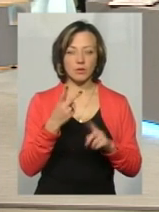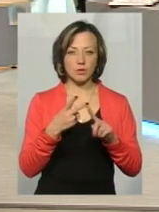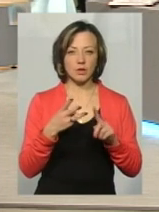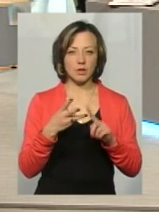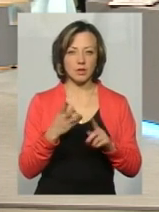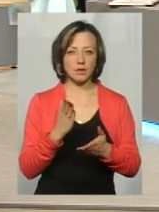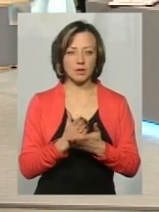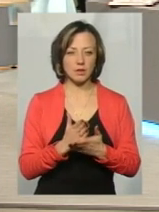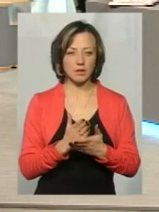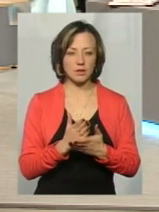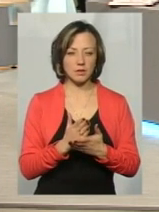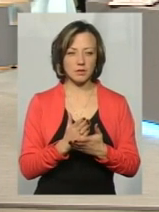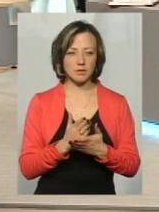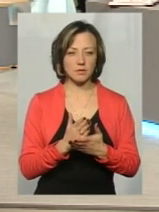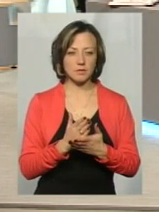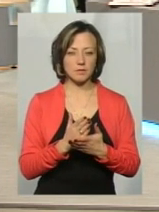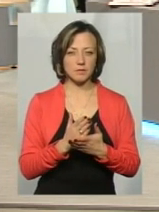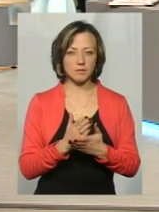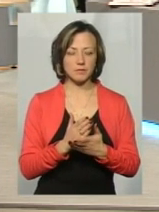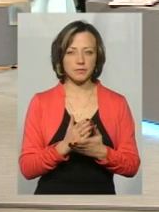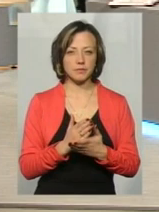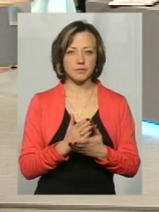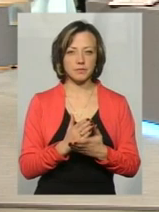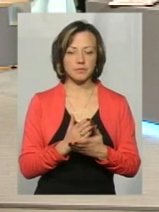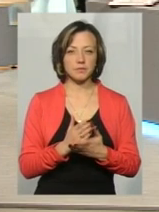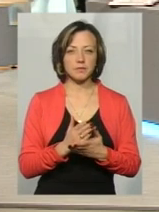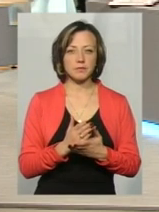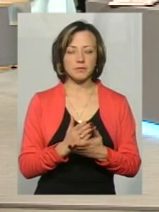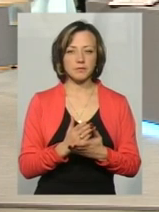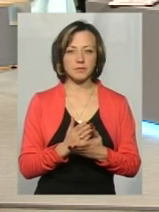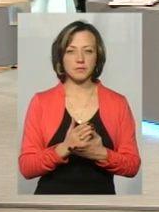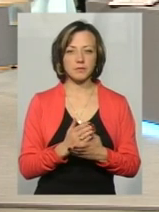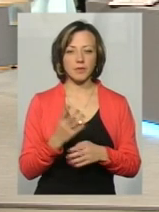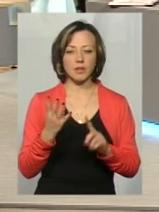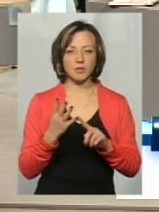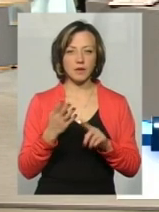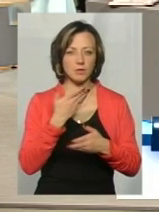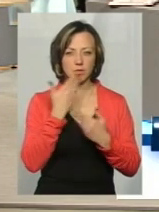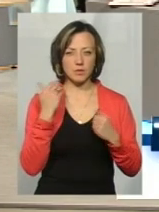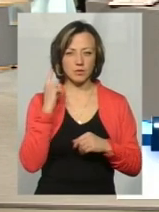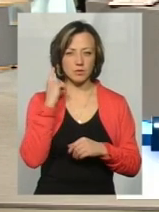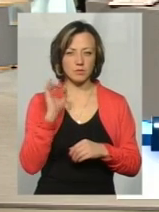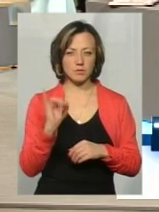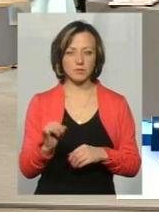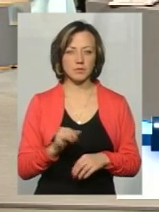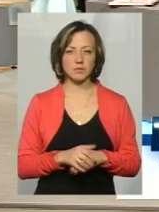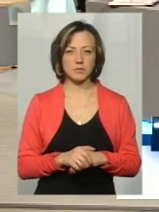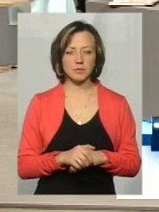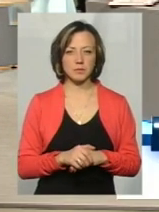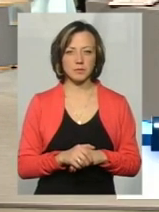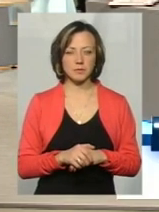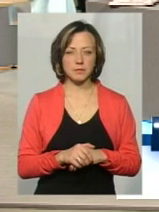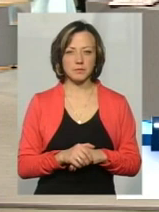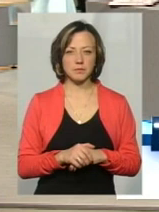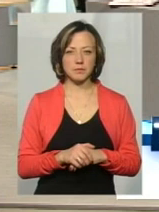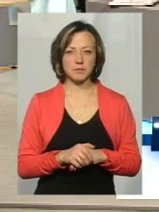і на кладу лиця шахунки переходи. На шахунки мусимаги. Чоб опінційніки перейти до рао,